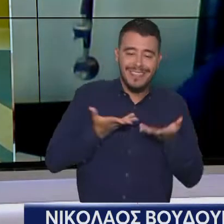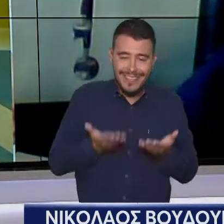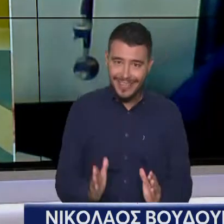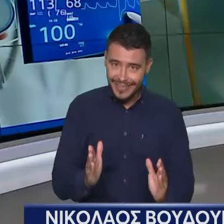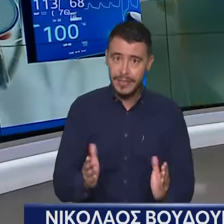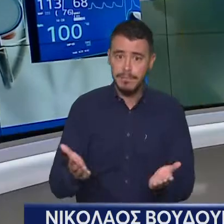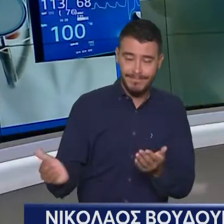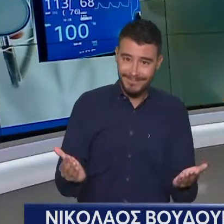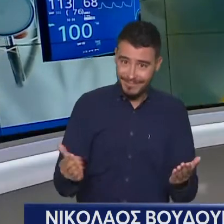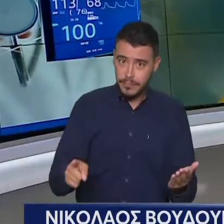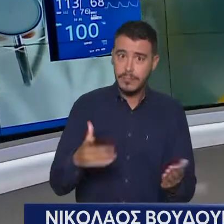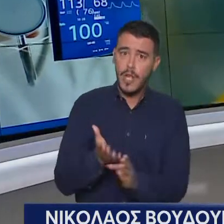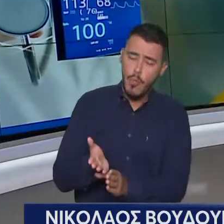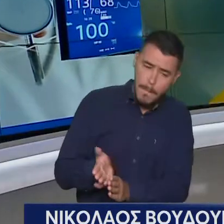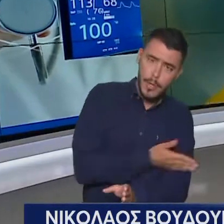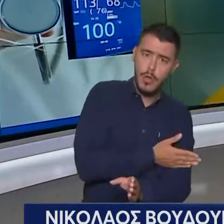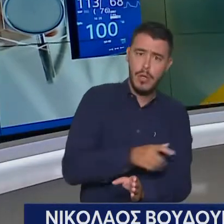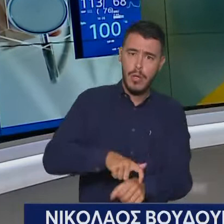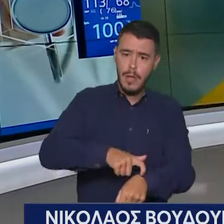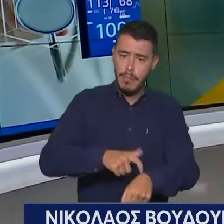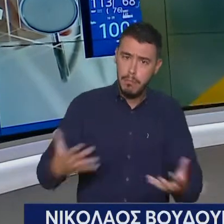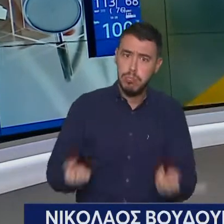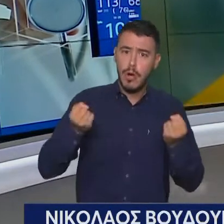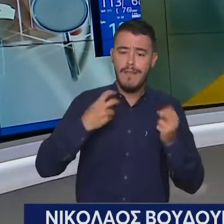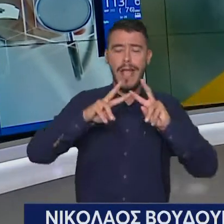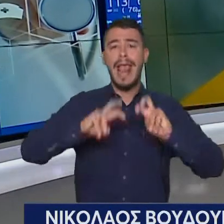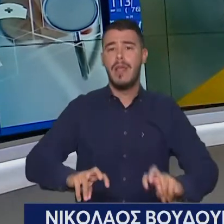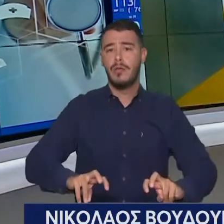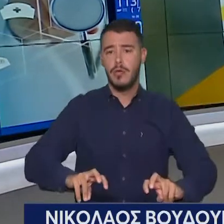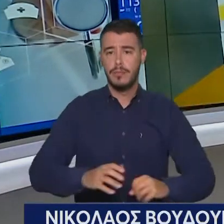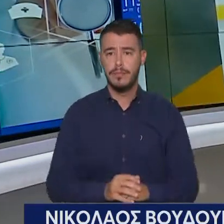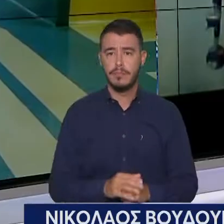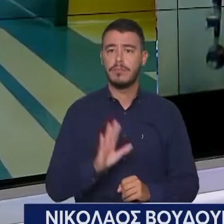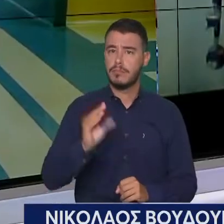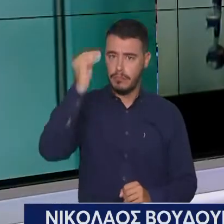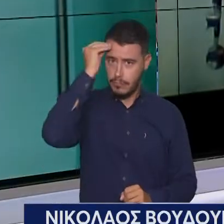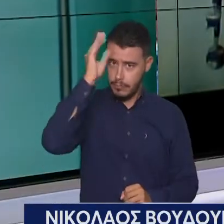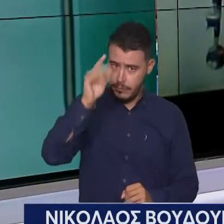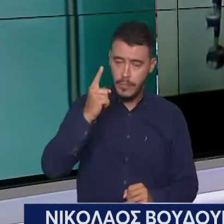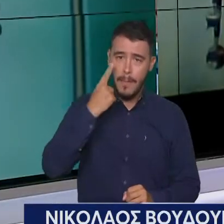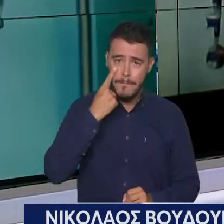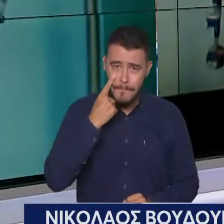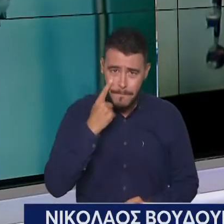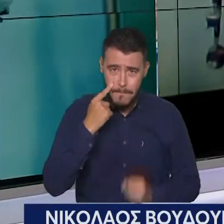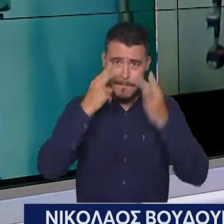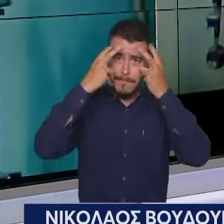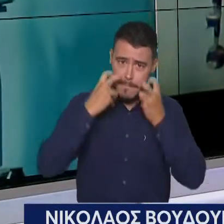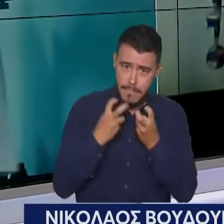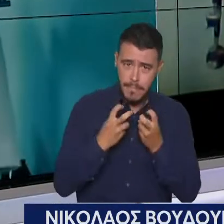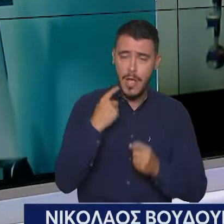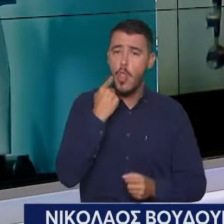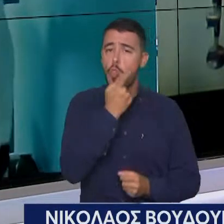λέτε τώρα. που παρακολουθούν τα παιδιά τους... Με τις εξετάσεις και βεβαίως και τα μάτια και τα δόντια που έχουν άλλη αξία και